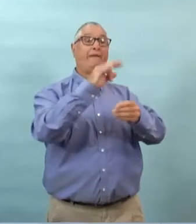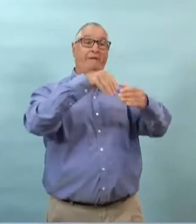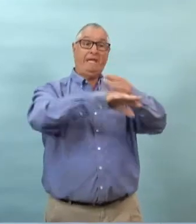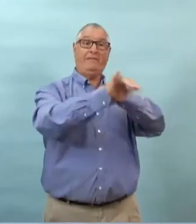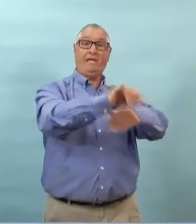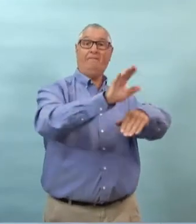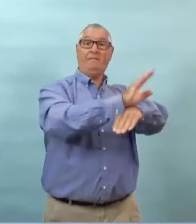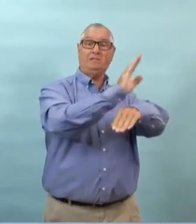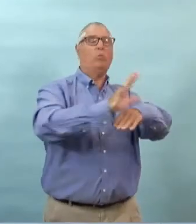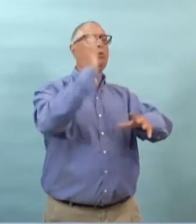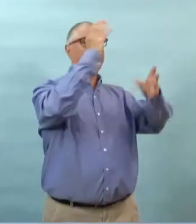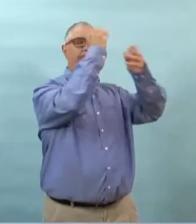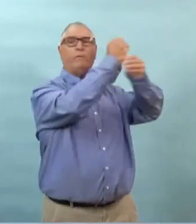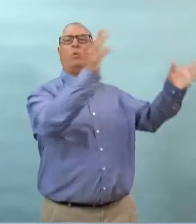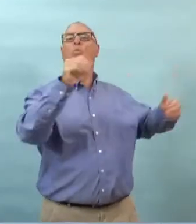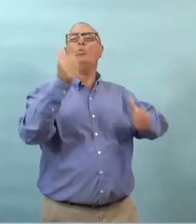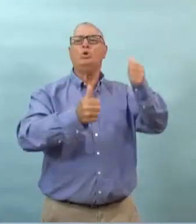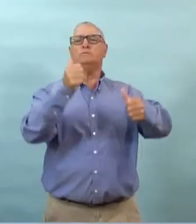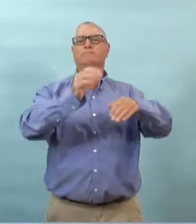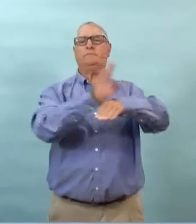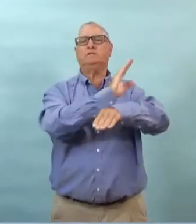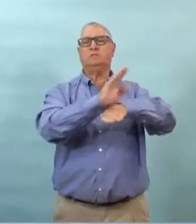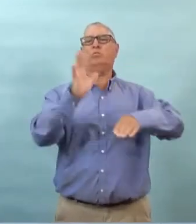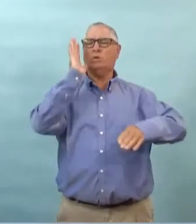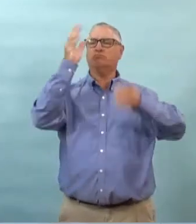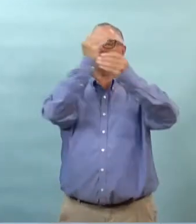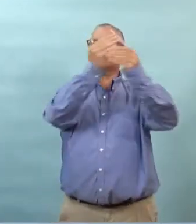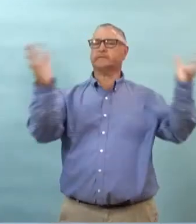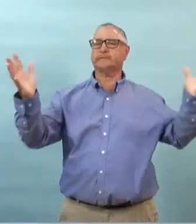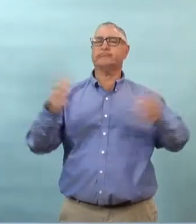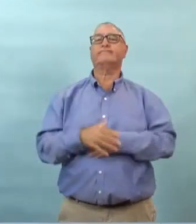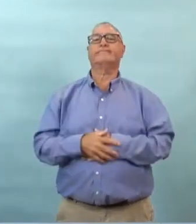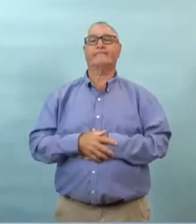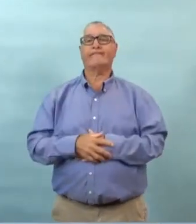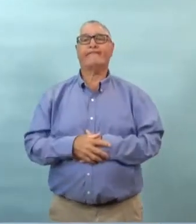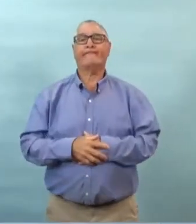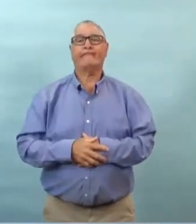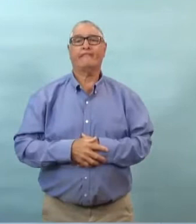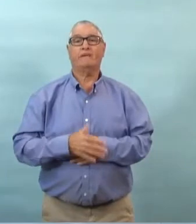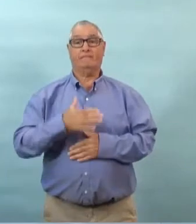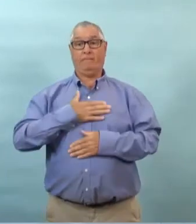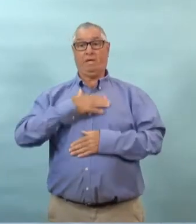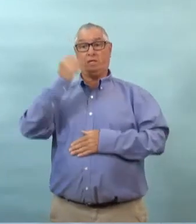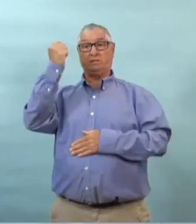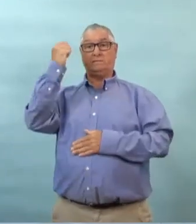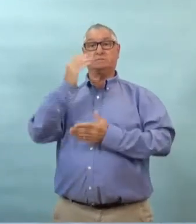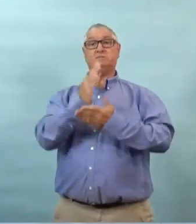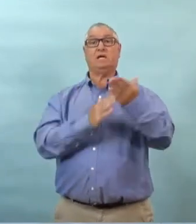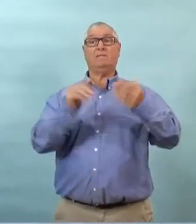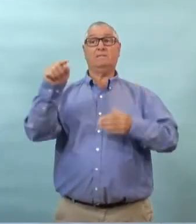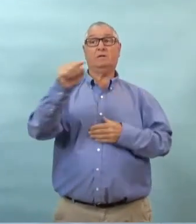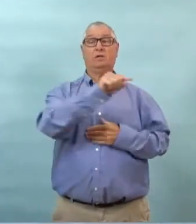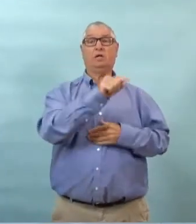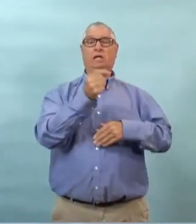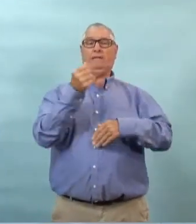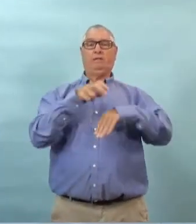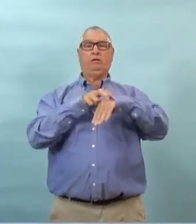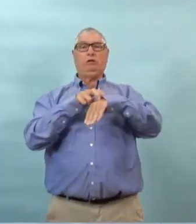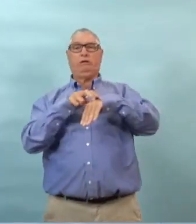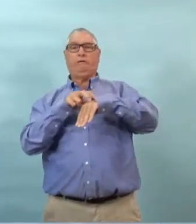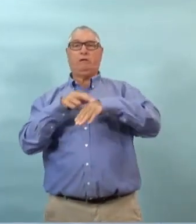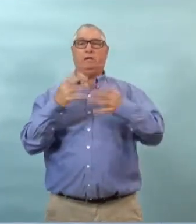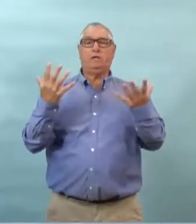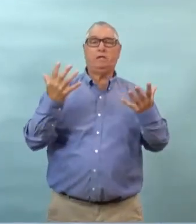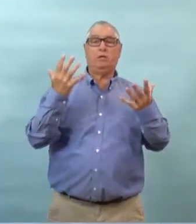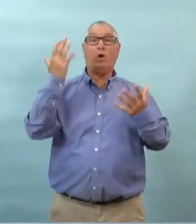je sais que les gens sont inquiets aujourd'hui s'ils habitent dans la communauté de steinbach parce que pendant la fin de semaine il a